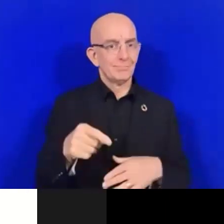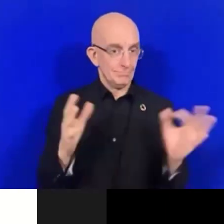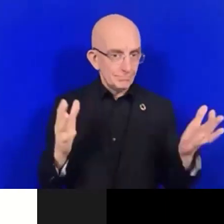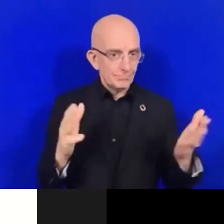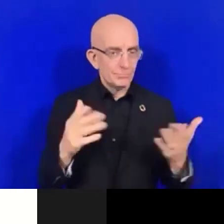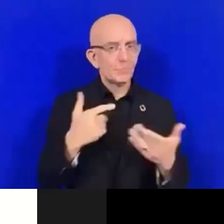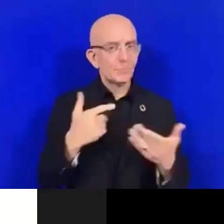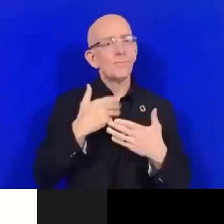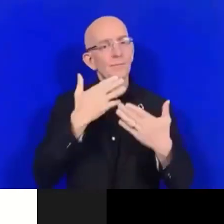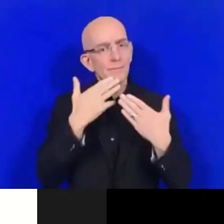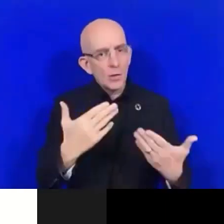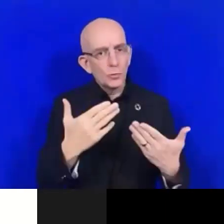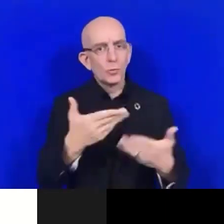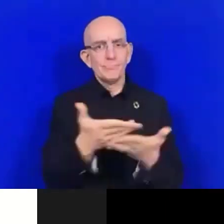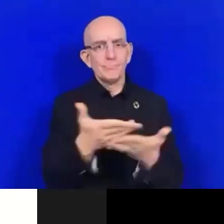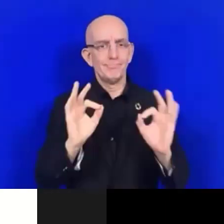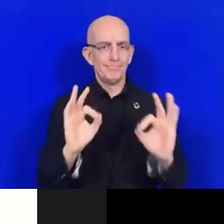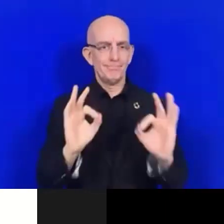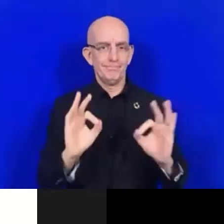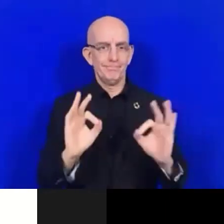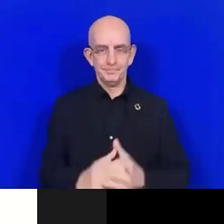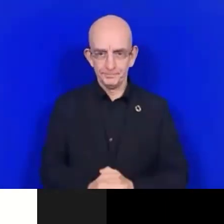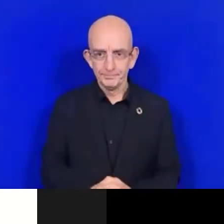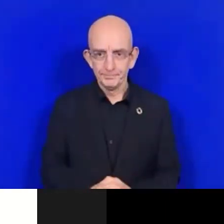Merci. Merci pour ce mot de bienvenue.